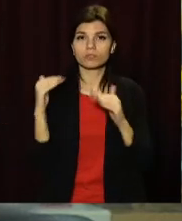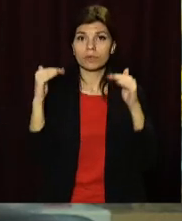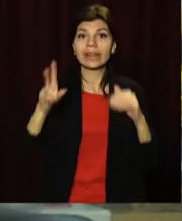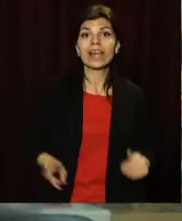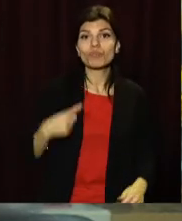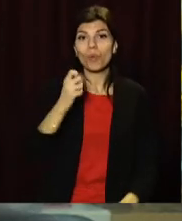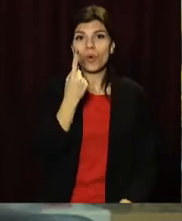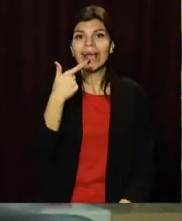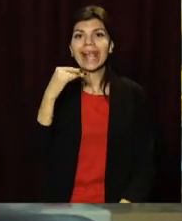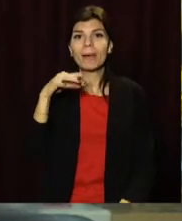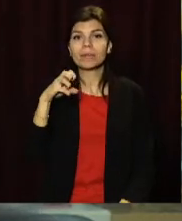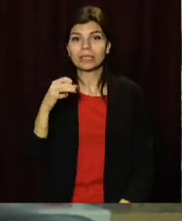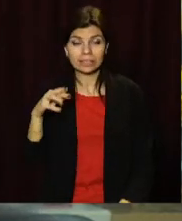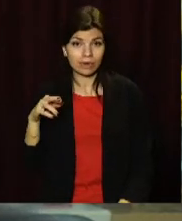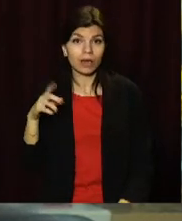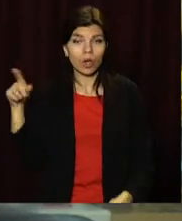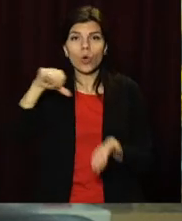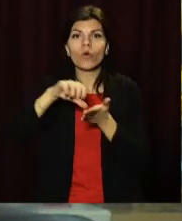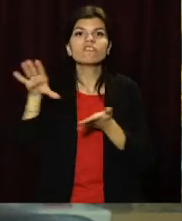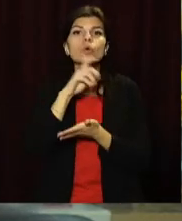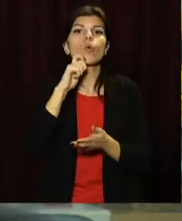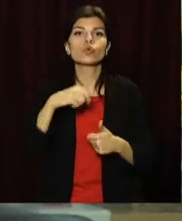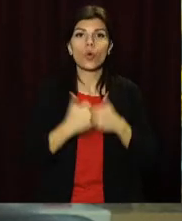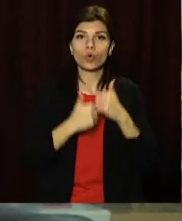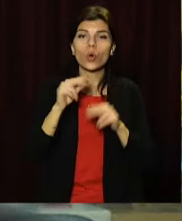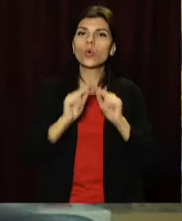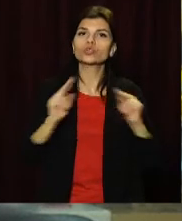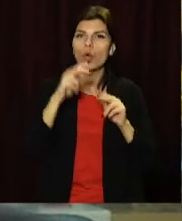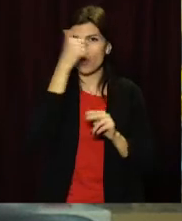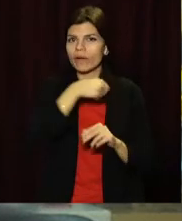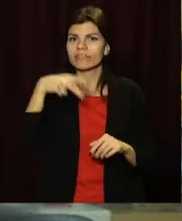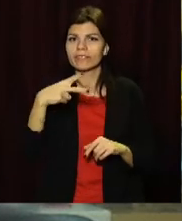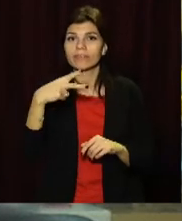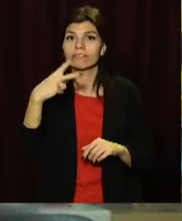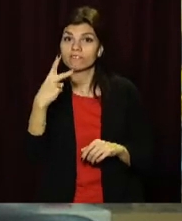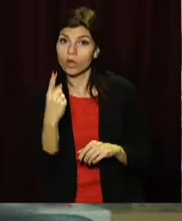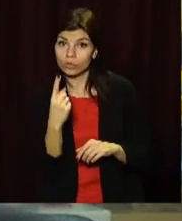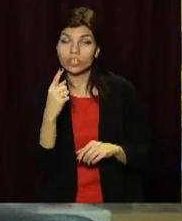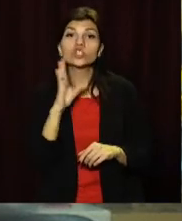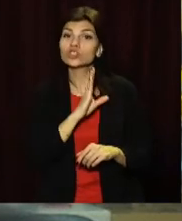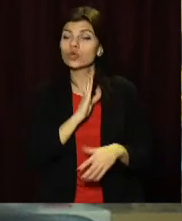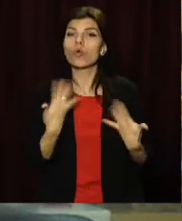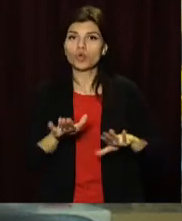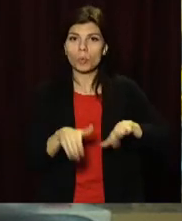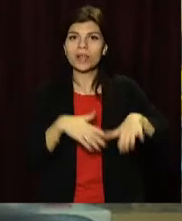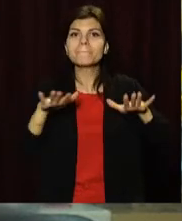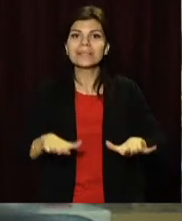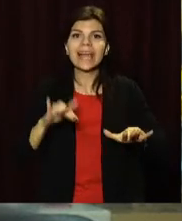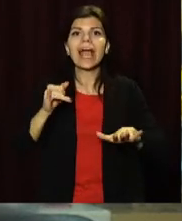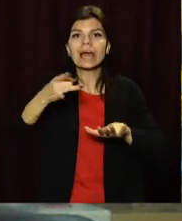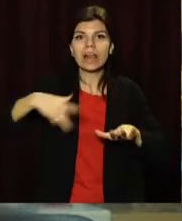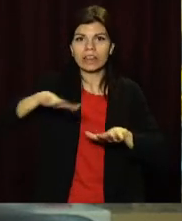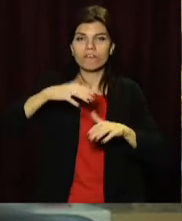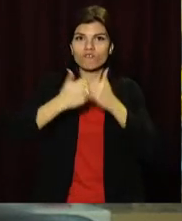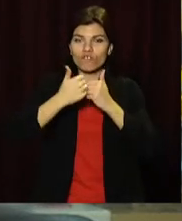номер 11 Наталія Рева взяла участь у всеукраїнському конкурсі «Учитель року-2021». Жінка вже пройшла місцевий та районний